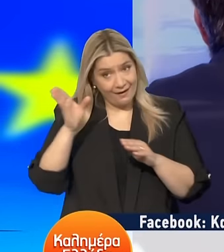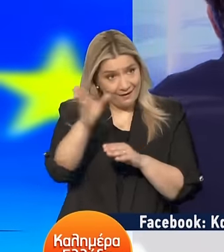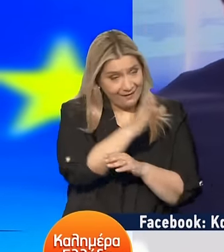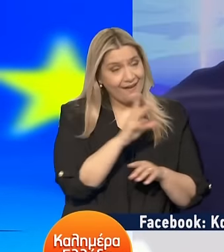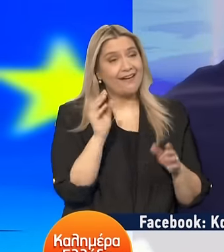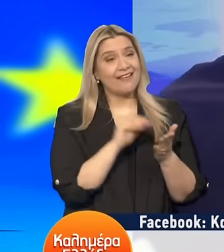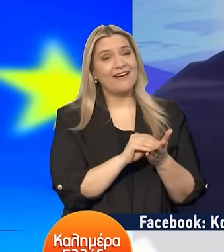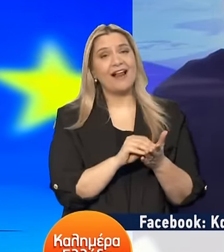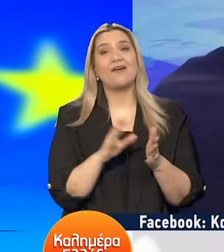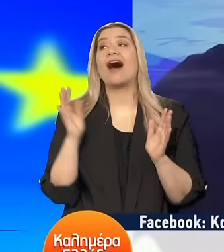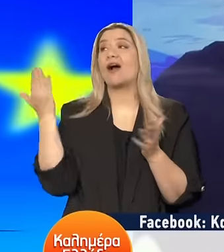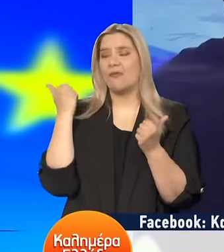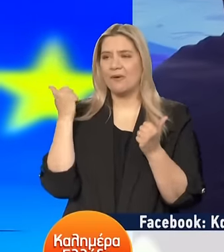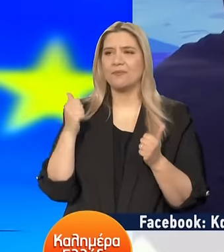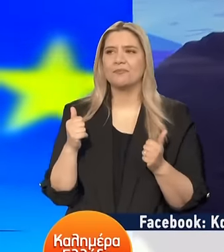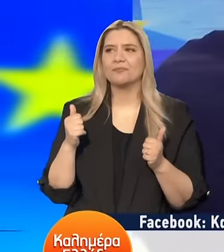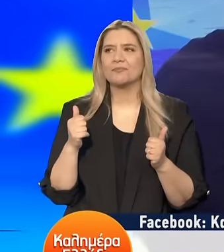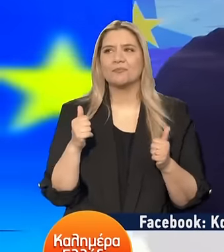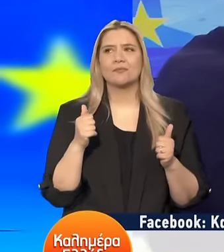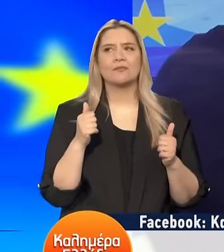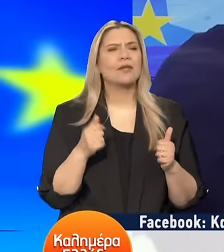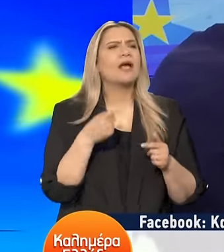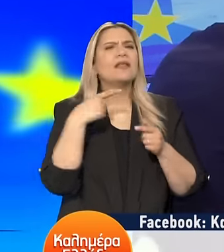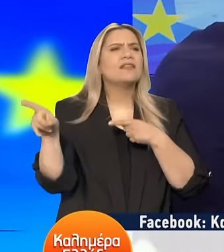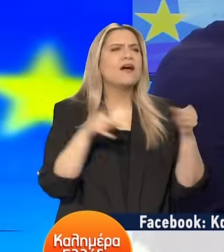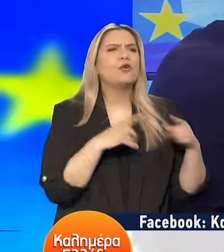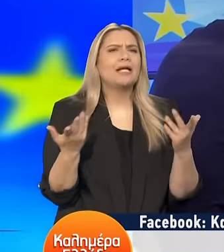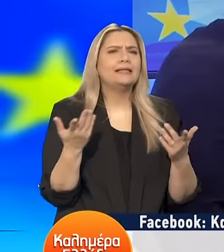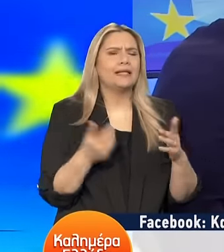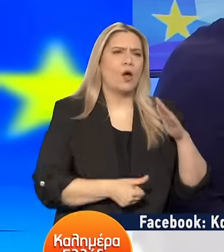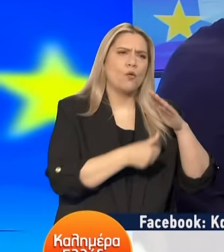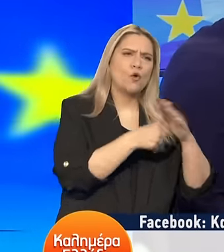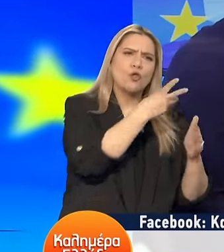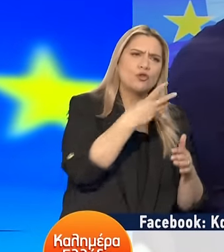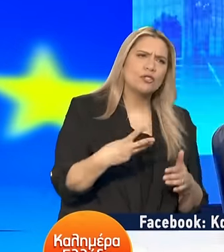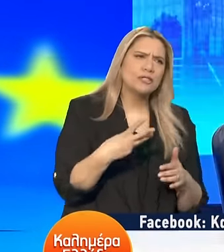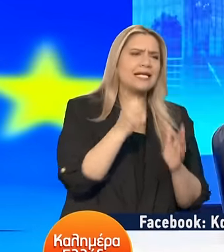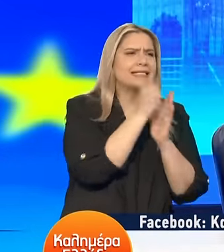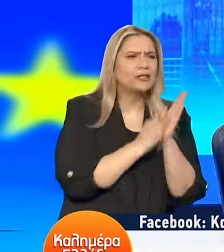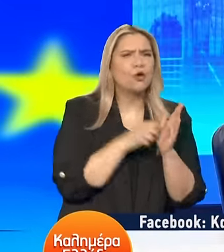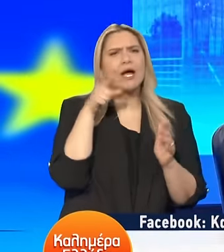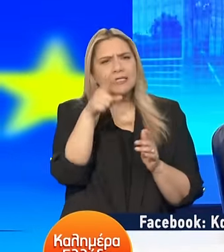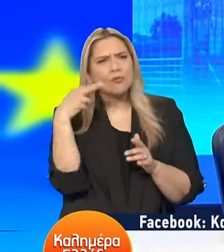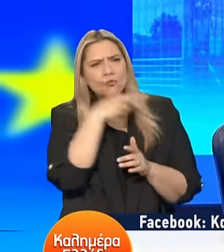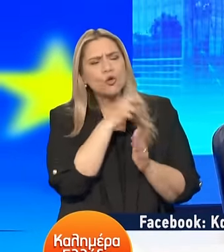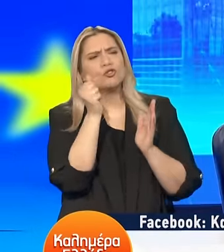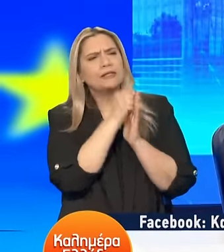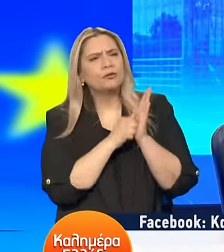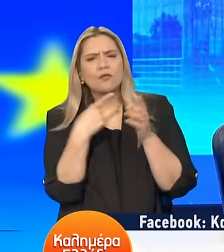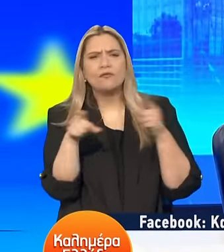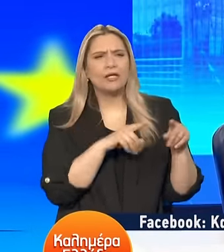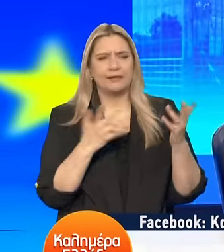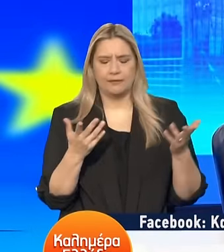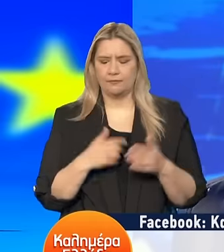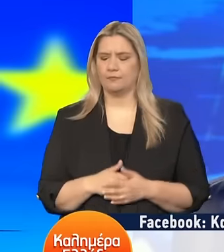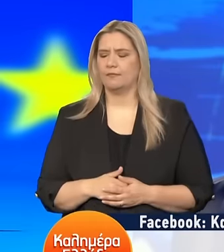τικτοκ Κασελάκη Με τη διαφορά στο τικτοκ Μητσοτάκη Και του ασκείται κριτική Νομίζω ότι η διαφορά δεν έγινε στο